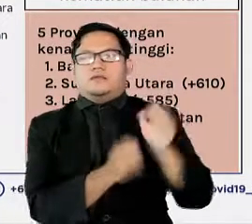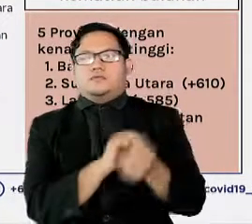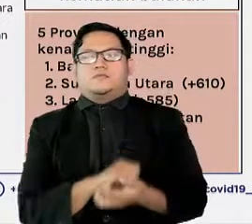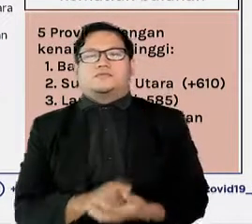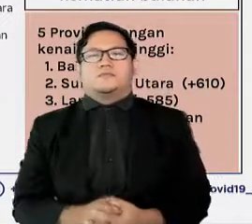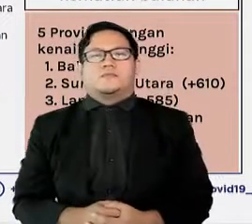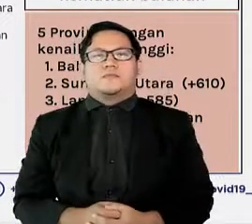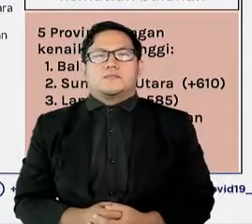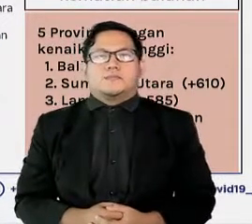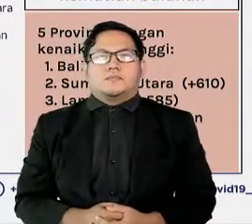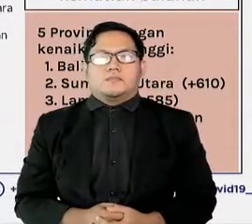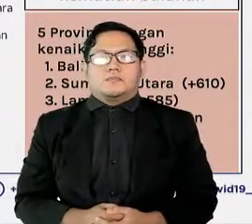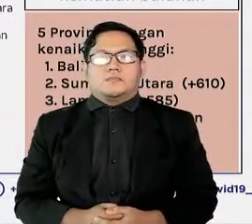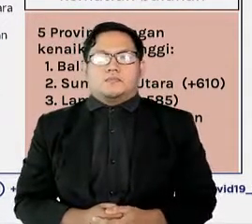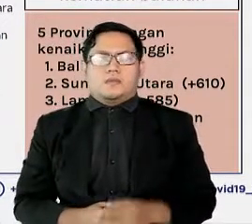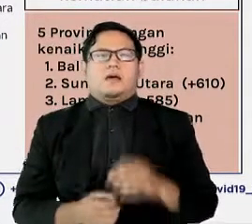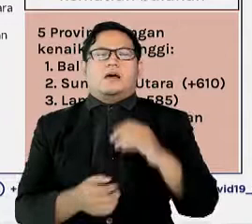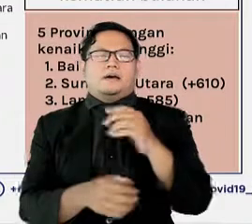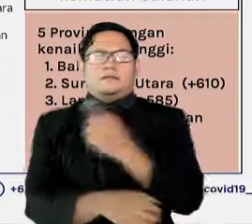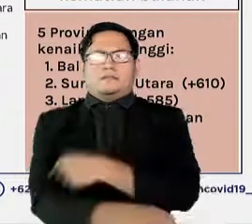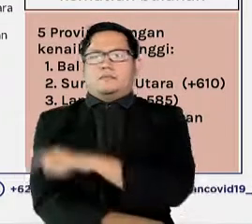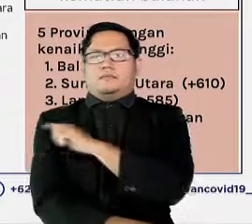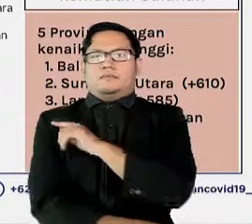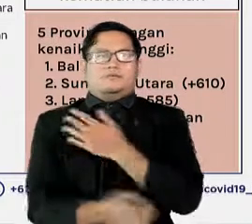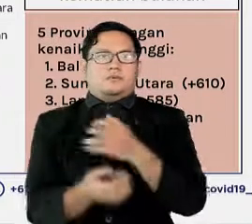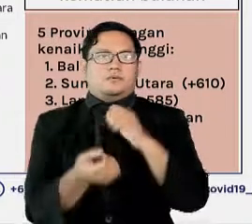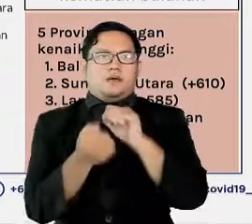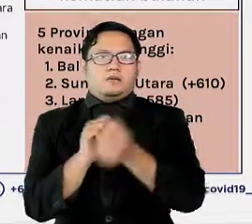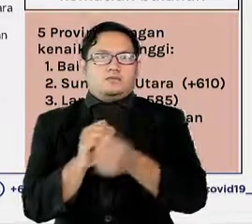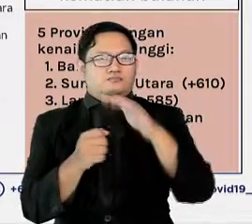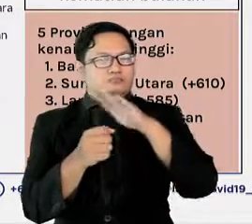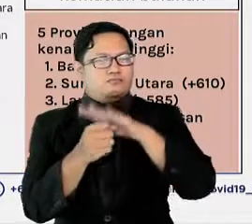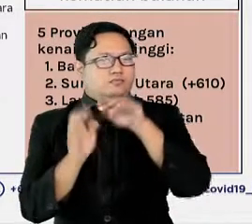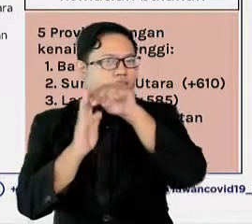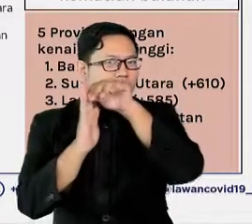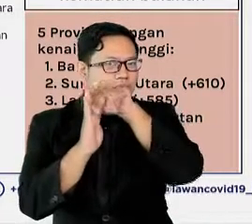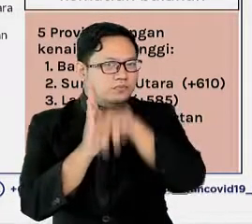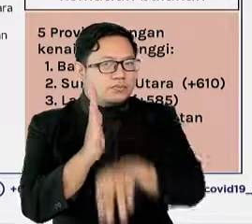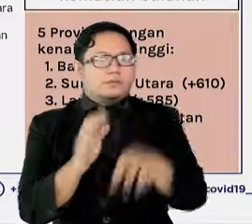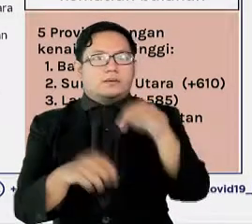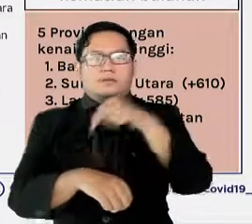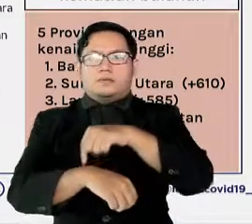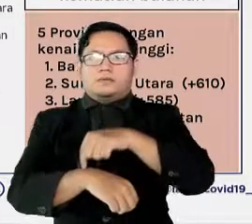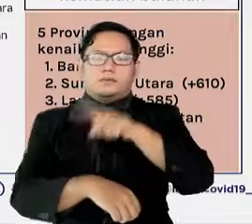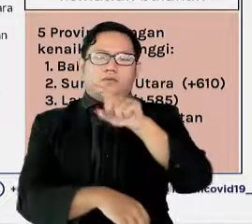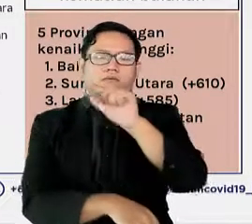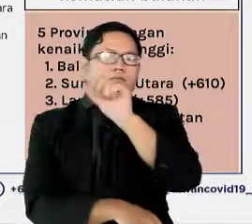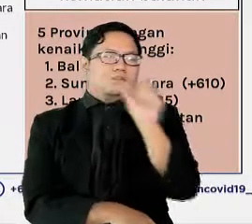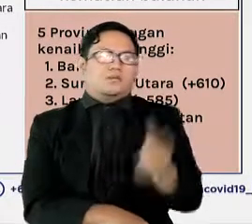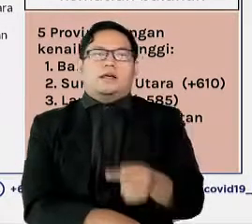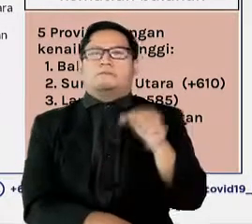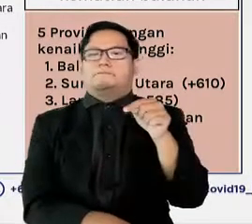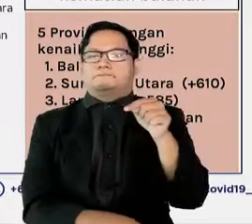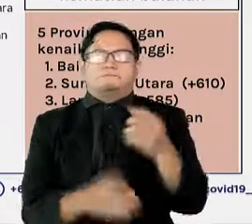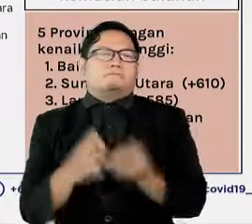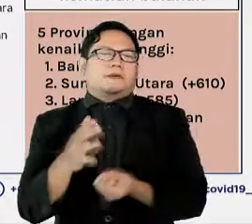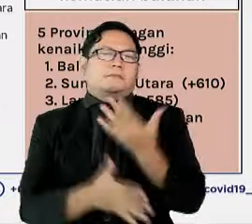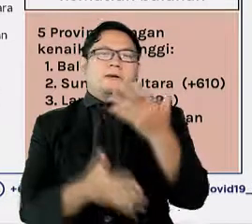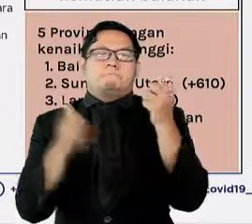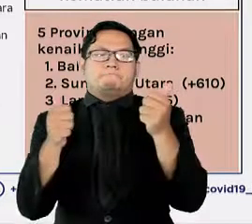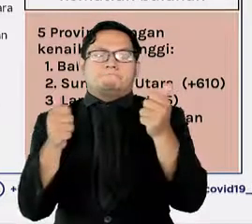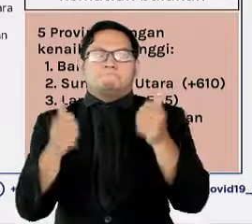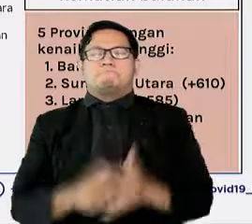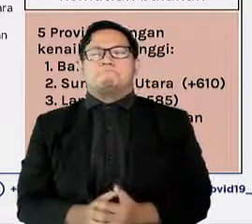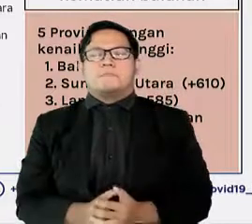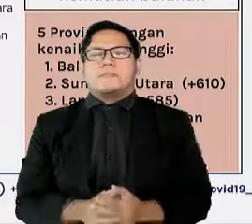Tentunya kemampuan untuk menekan kasus hampir setengah dari sebelumnya dalam jangka waktu satu bulan adalah perkembangan yang baik.